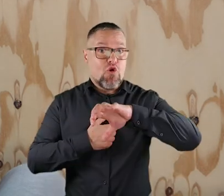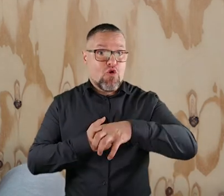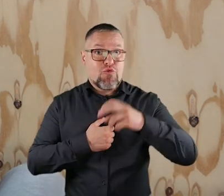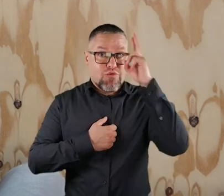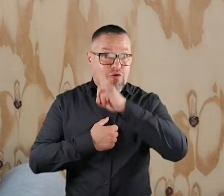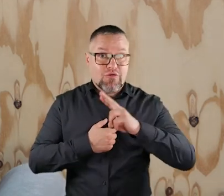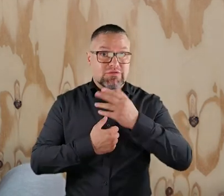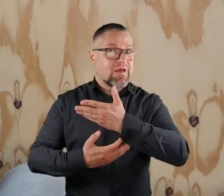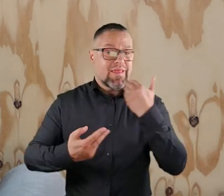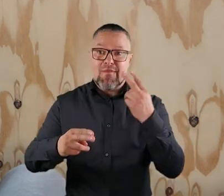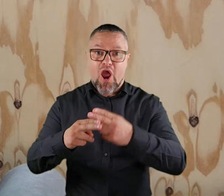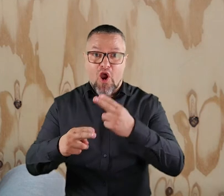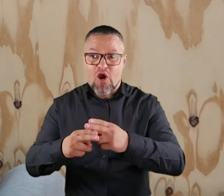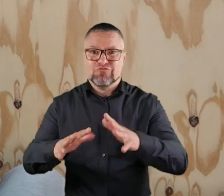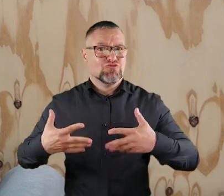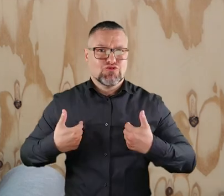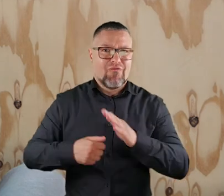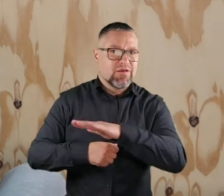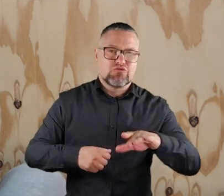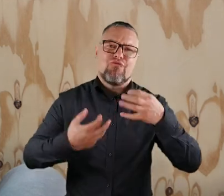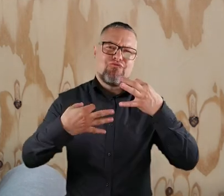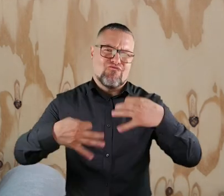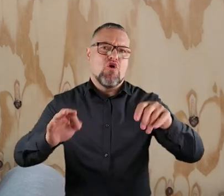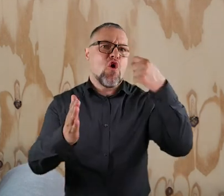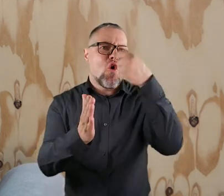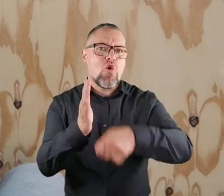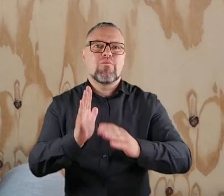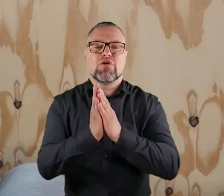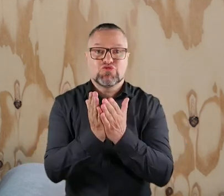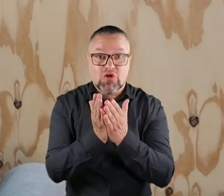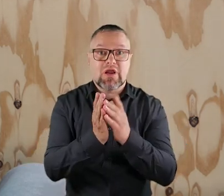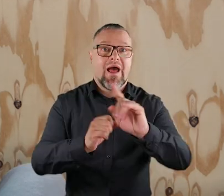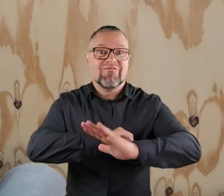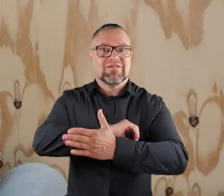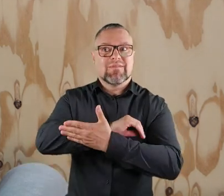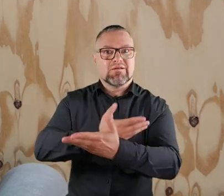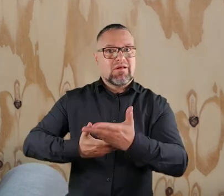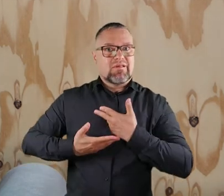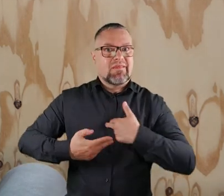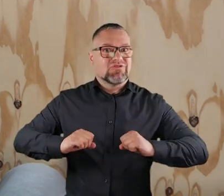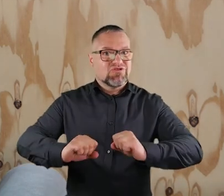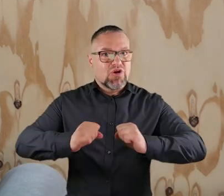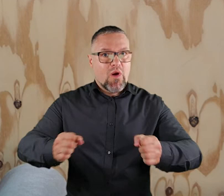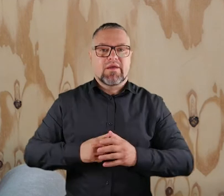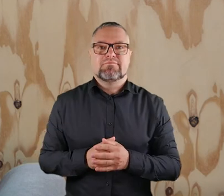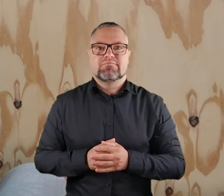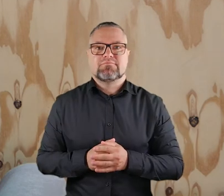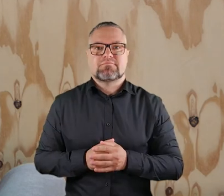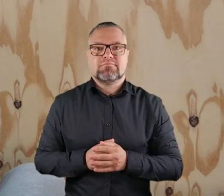w tej grupie rodziców dzieci z chorobą onkologiczną, możecie zakupić taką książkę, jednocześnie wspierając nasze działania.